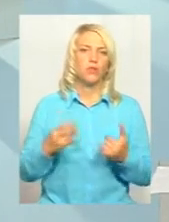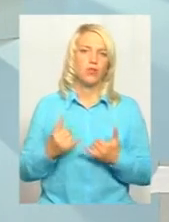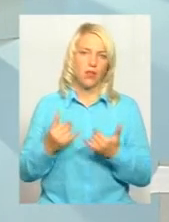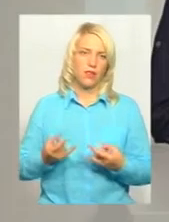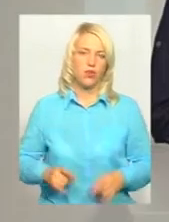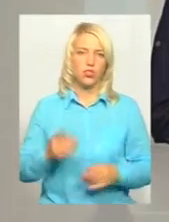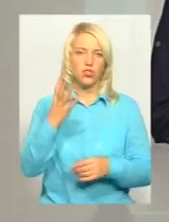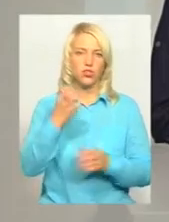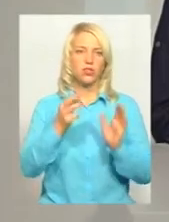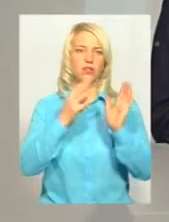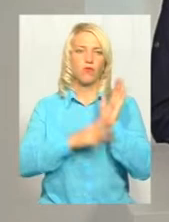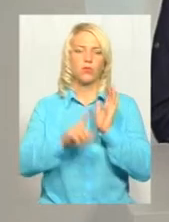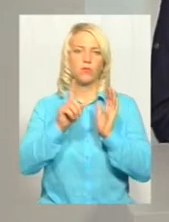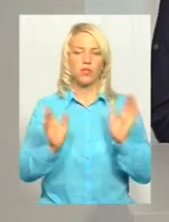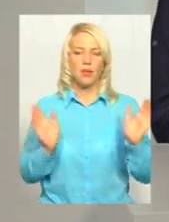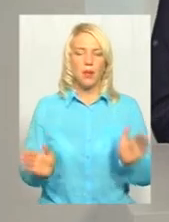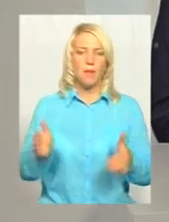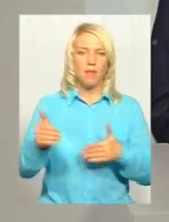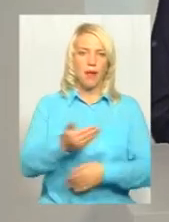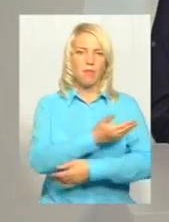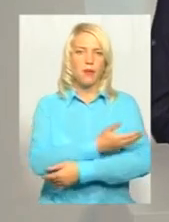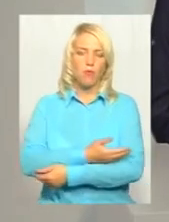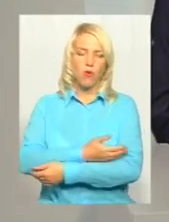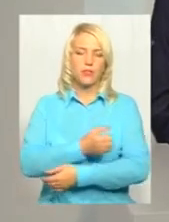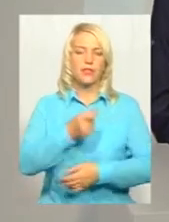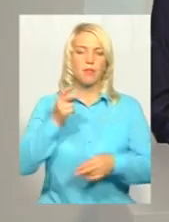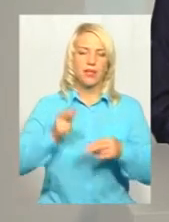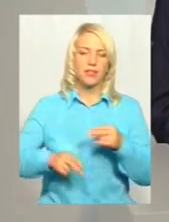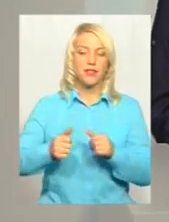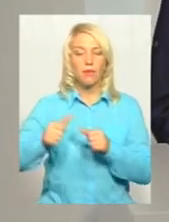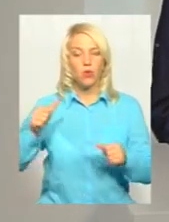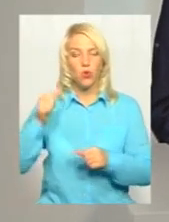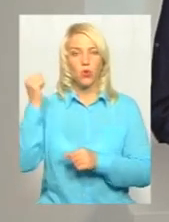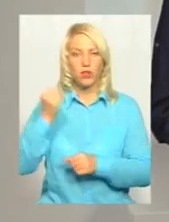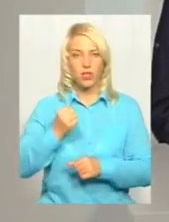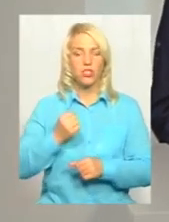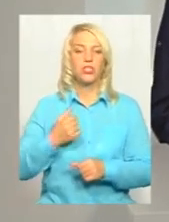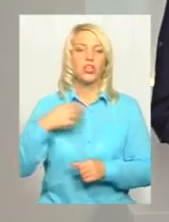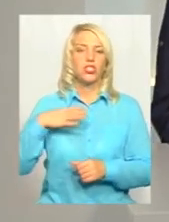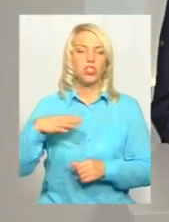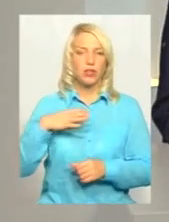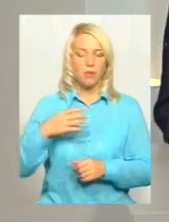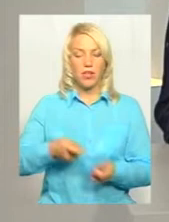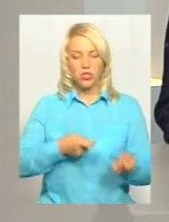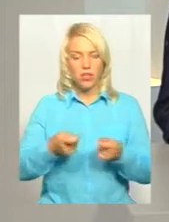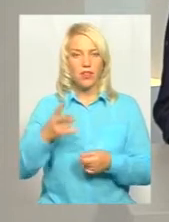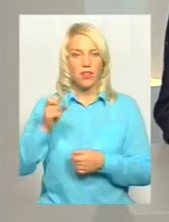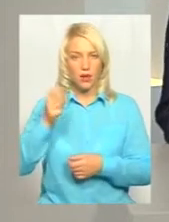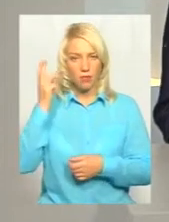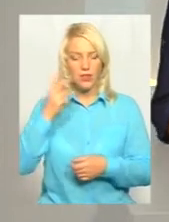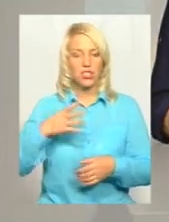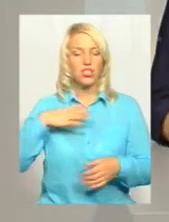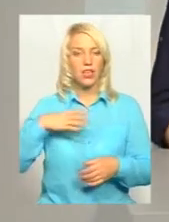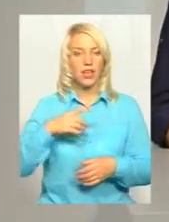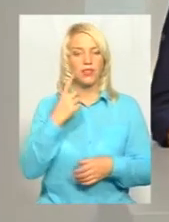Отож, 481 бебі-бокс наприкінці минулого тижня дістався до Хмельниччини. Чекали їх з 1 вересня. Саме таку дату